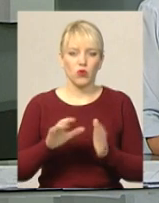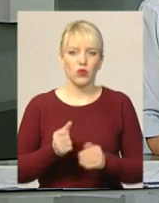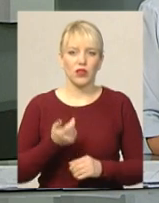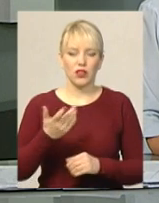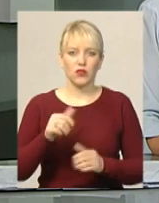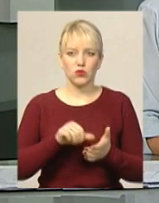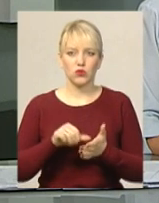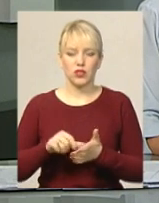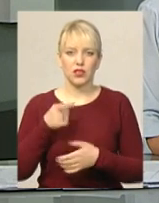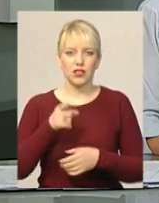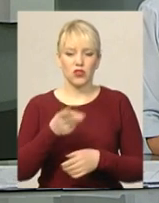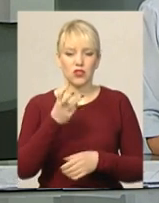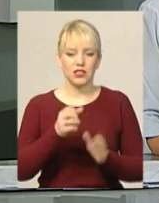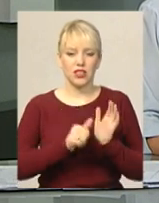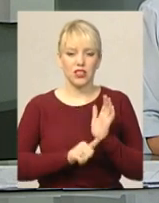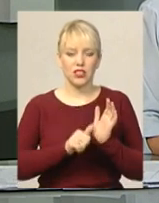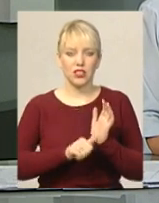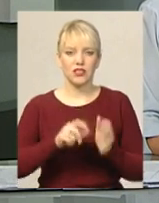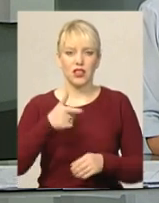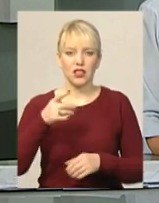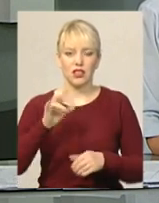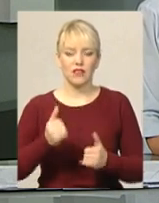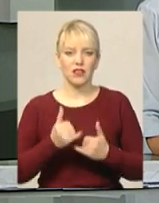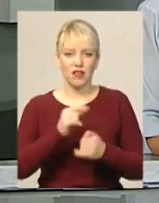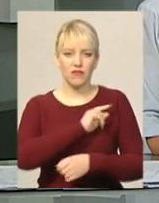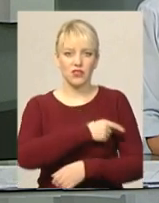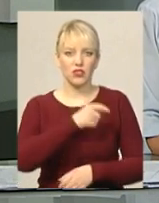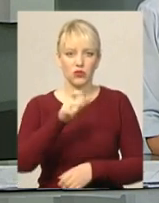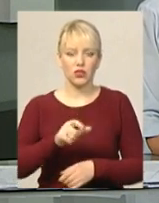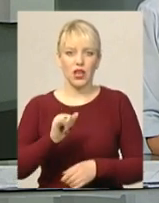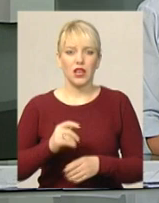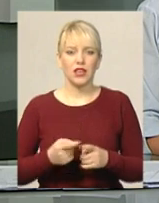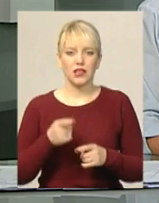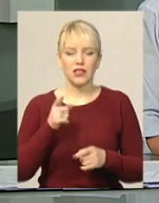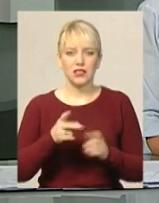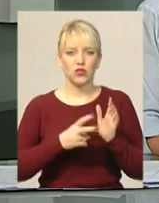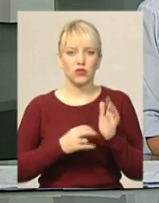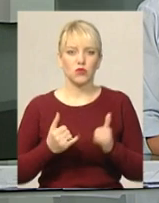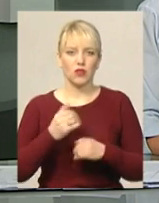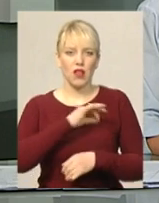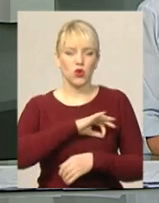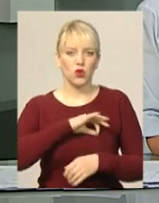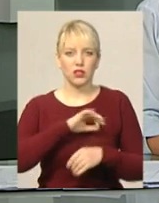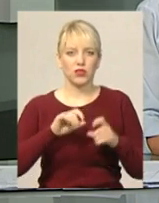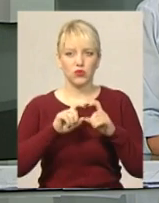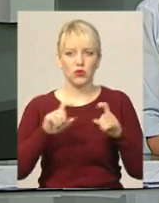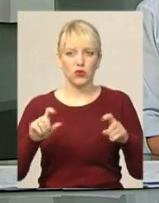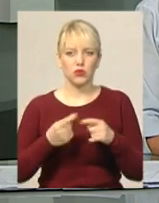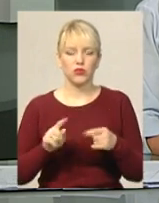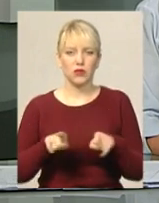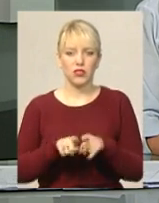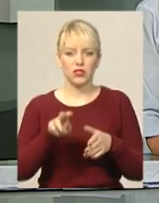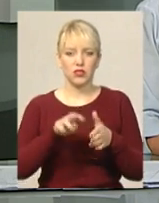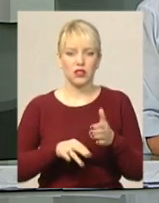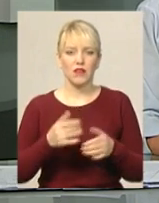1300-600 гривень для фізичної особи і 1700 для юридичної. Такі штрафи загрожують власникам хмельницьких будівель,